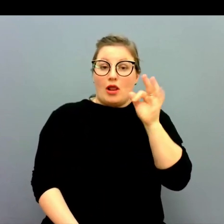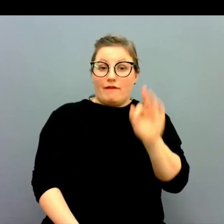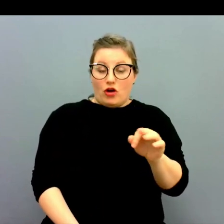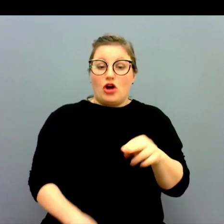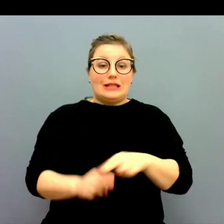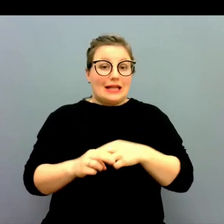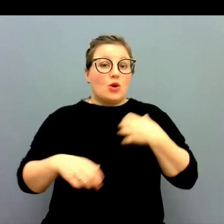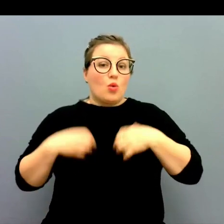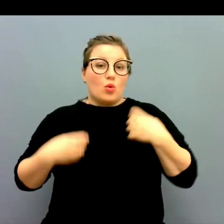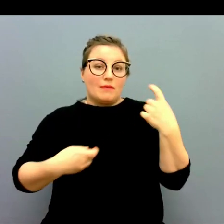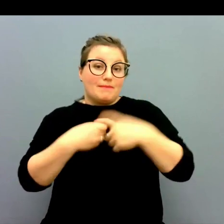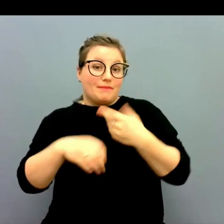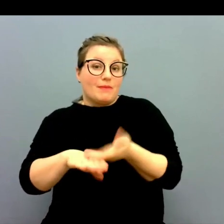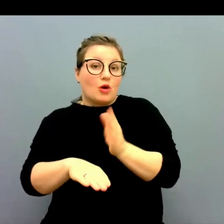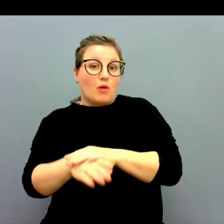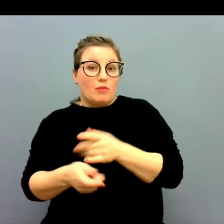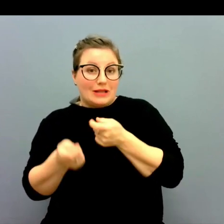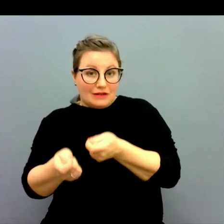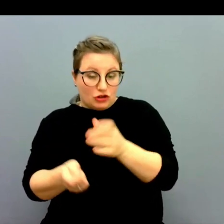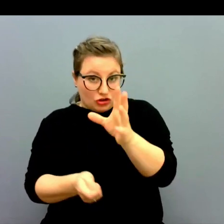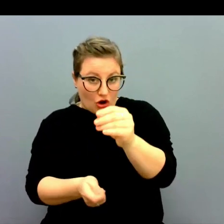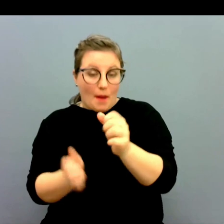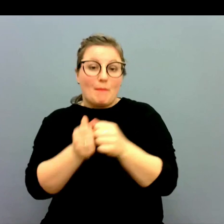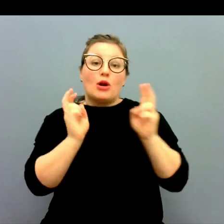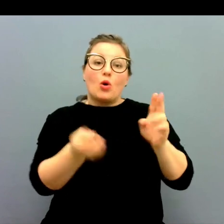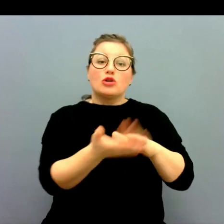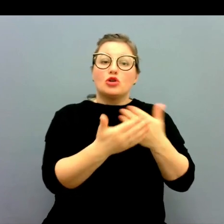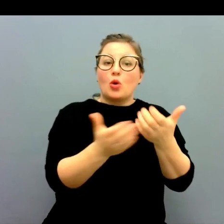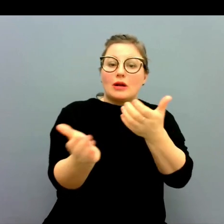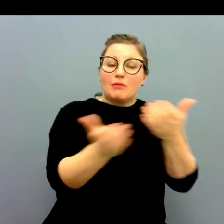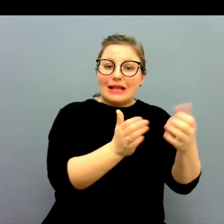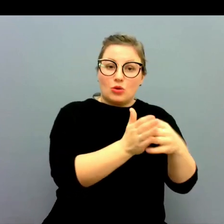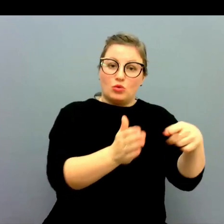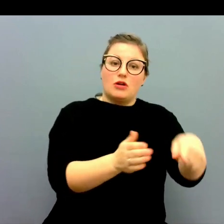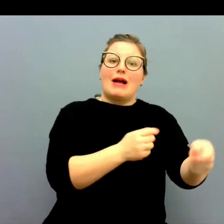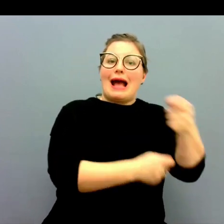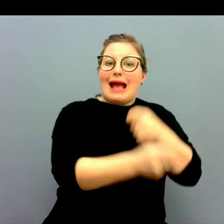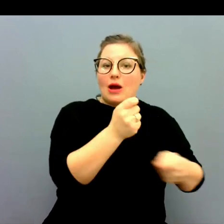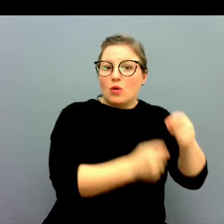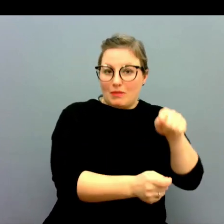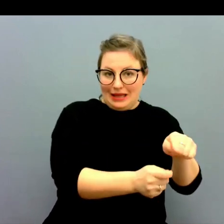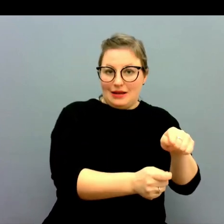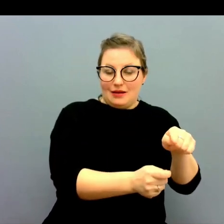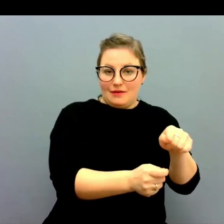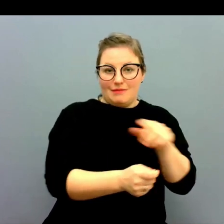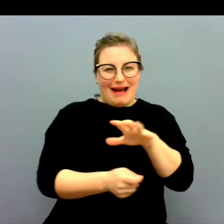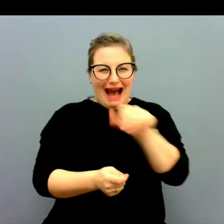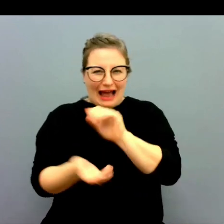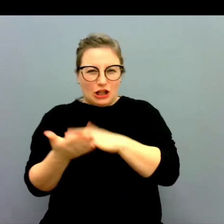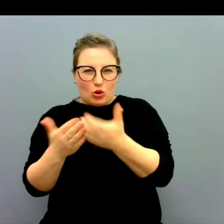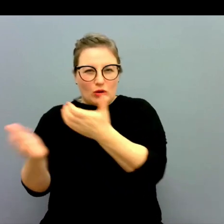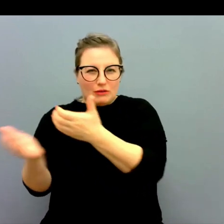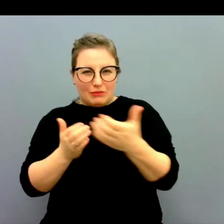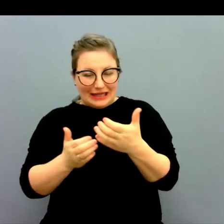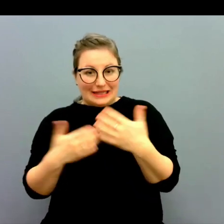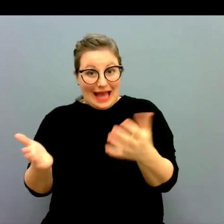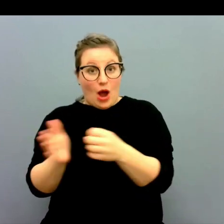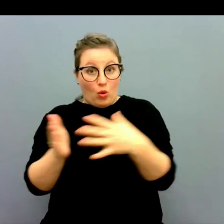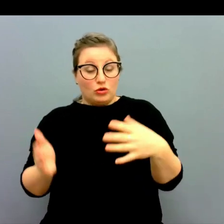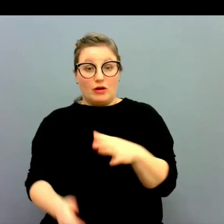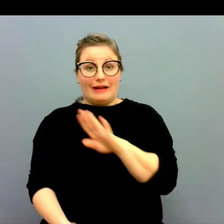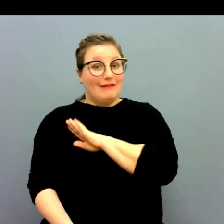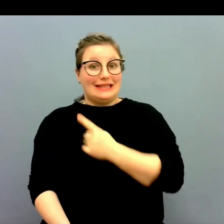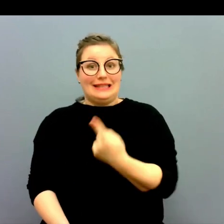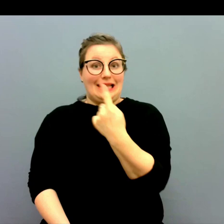kompetensförsörjningen. Men det är ju också tolkbrist utifrån ekonomi. All tolkbrist handlar inte